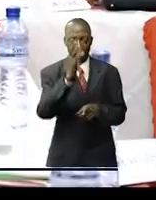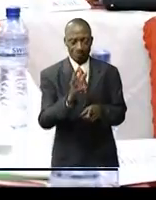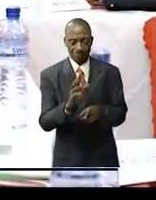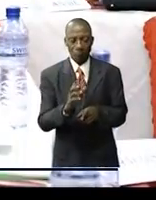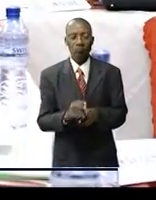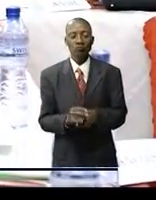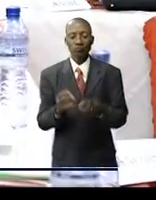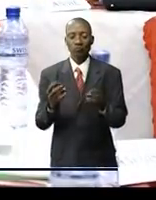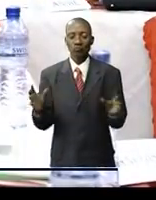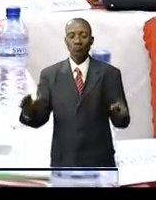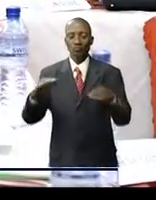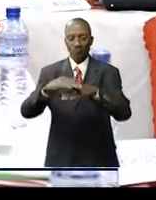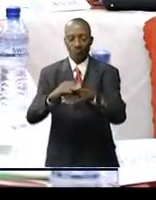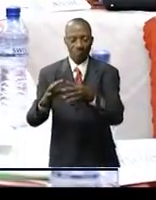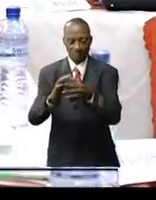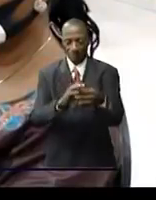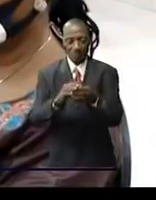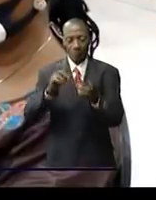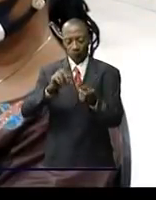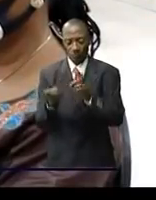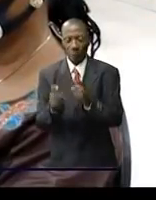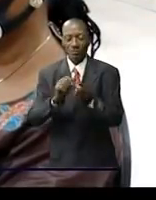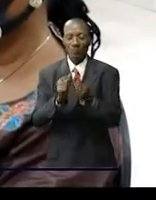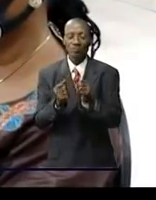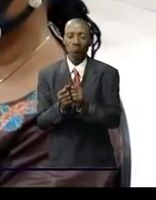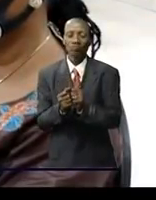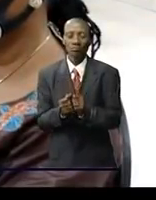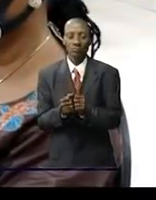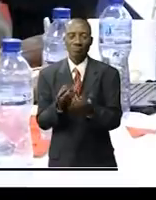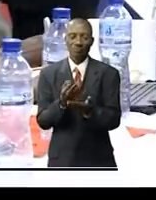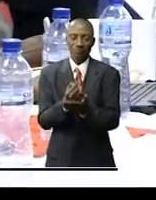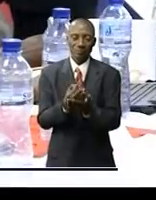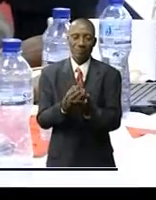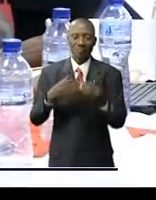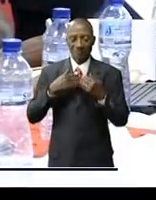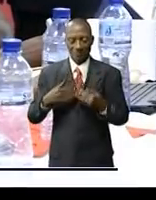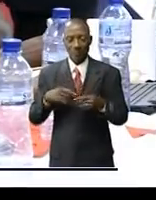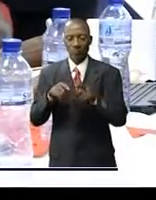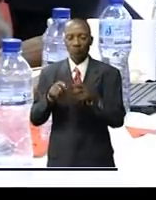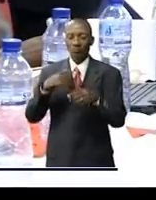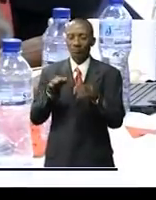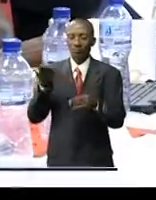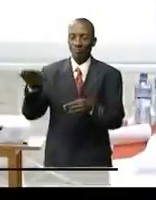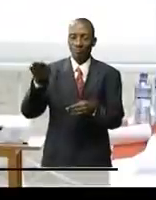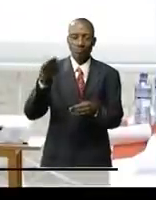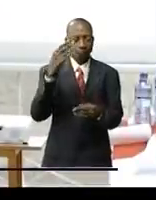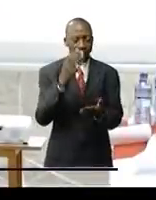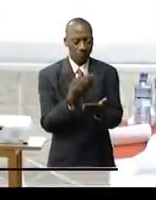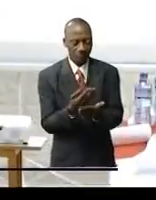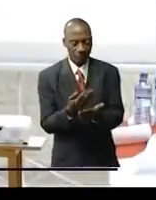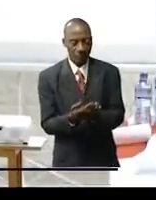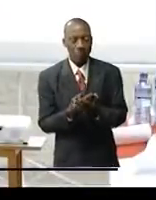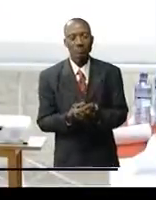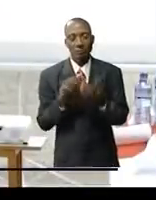sur les notions de couverture santé universelle des financements de la santé et des plaidoyés budgétaires une démarche qui vise à amener les